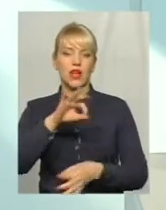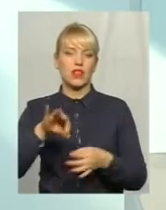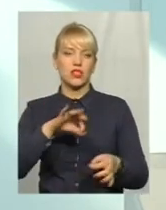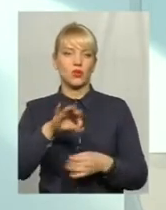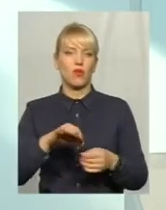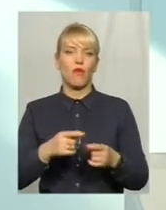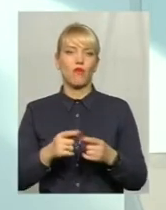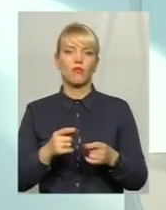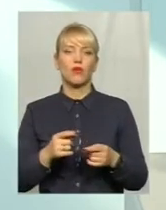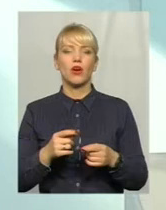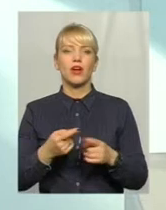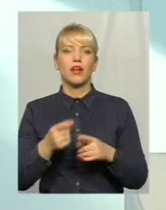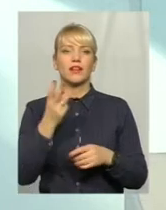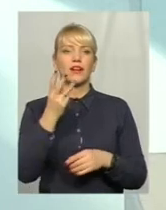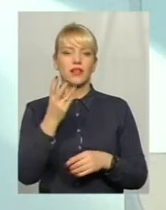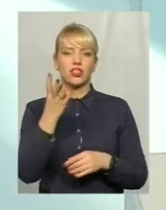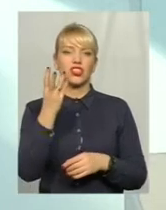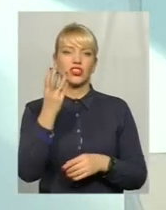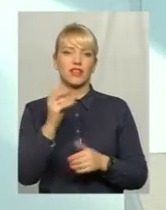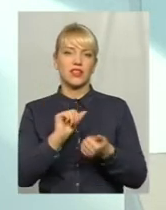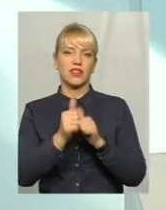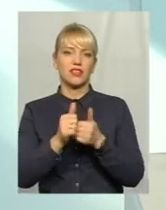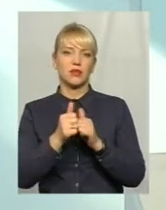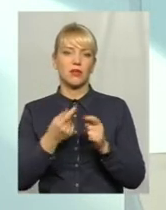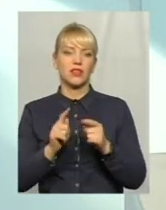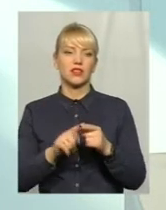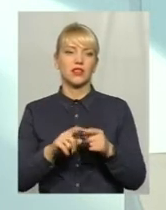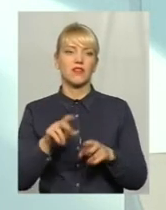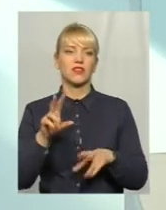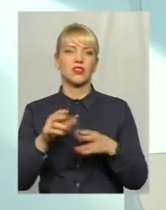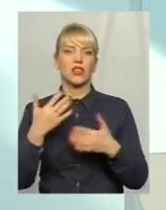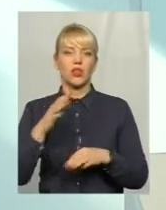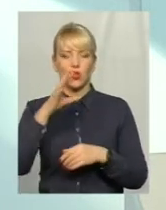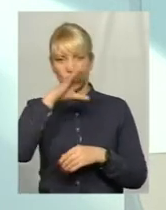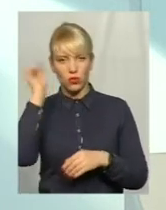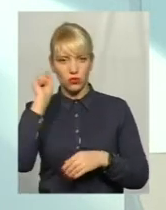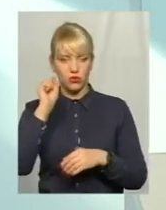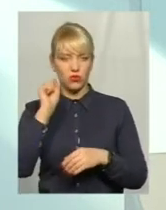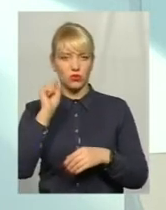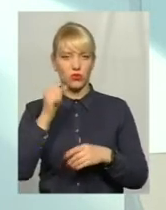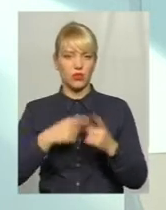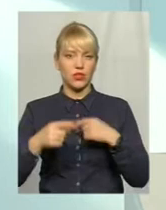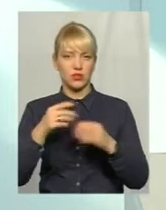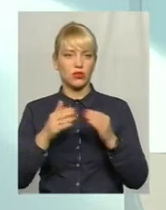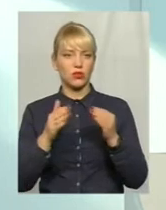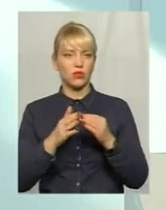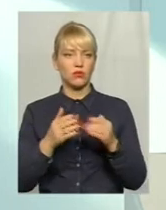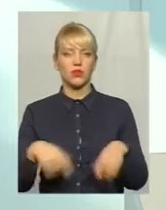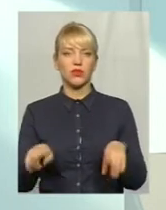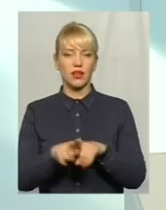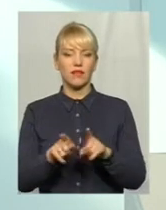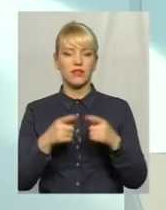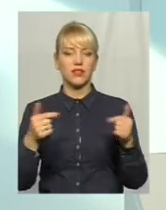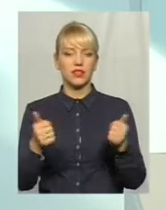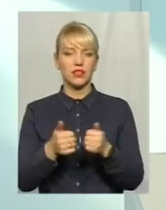третя-четверта зміна, і їм доводиться добиратись додому вже серед ночі. Звичайно, що таке відділення,